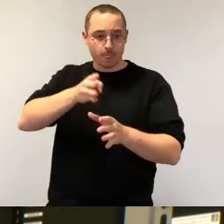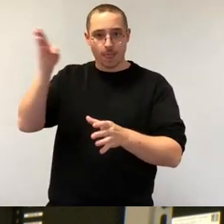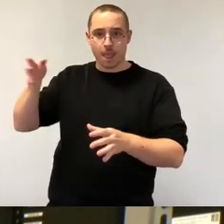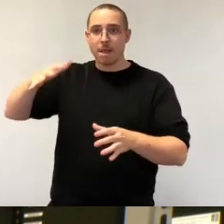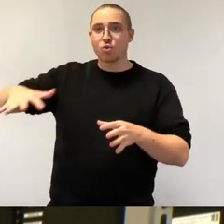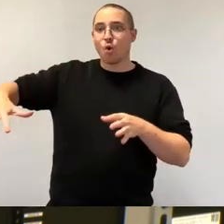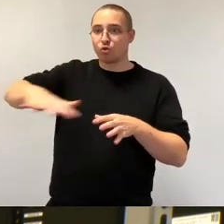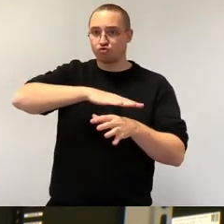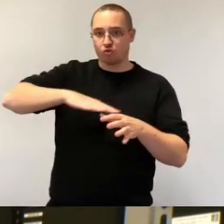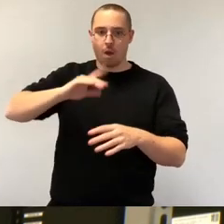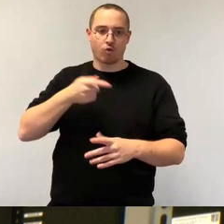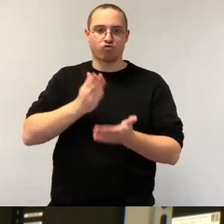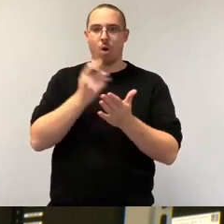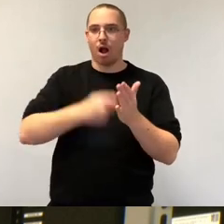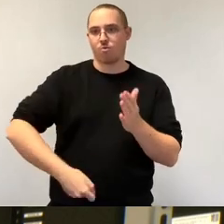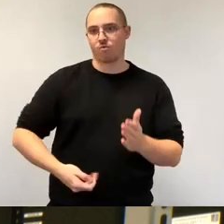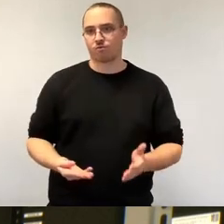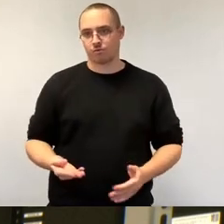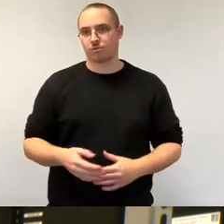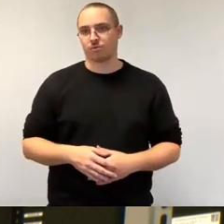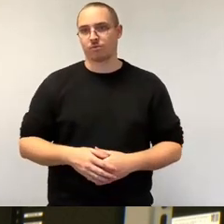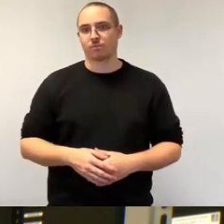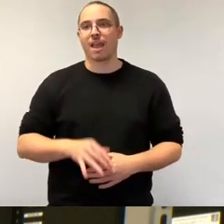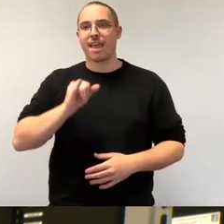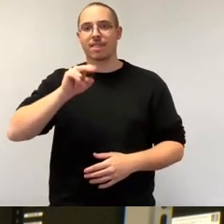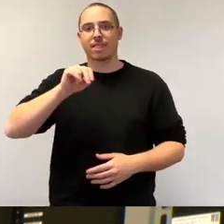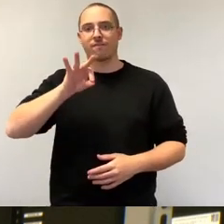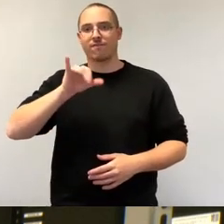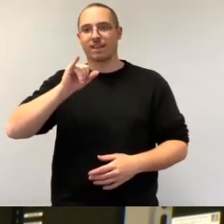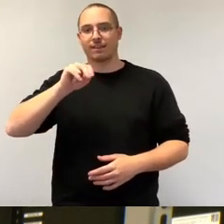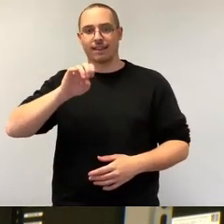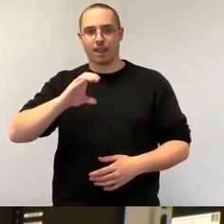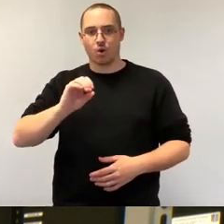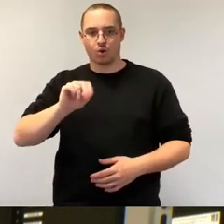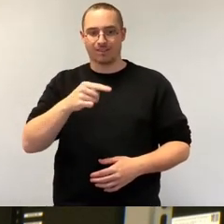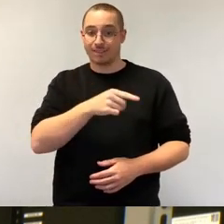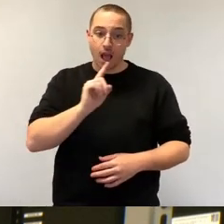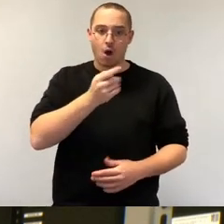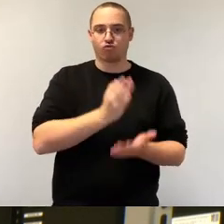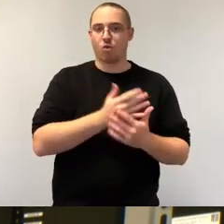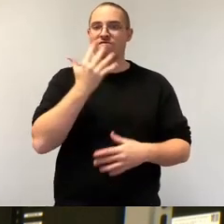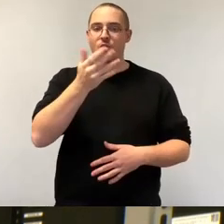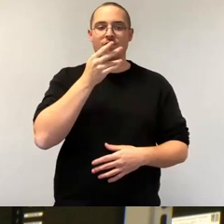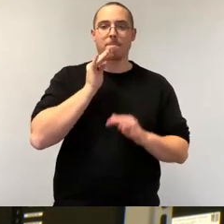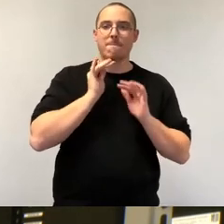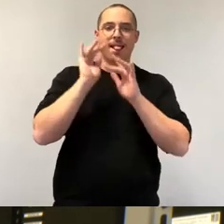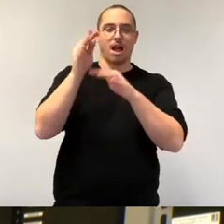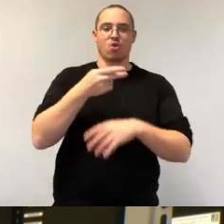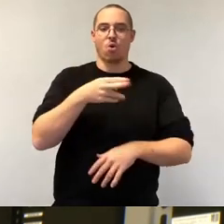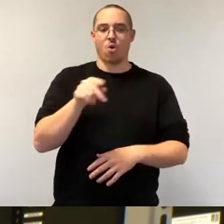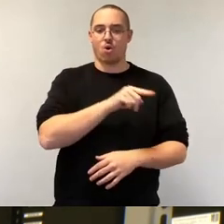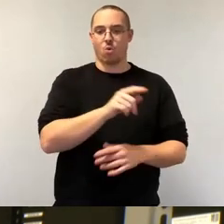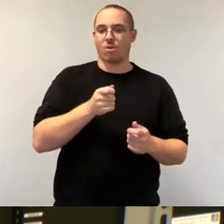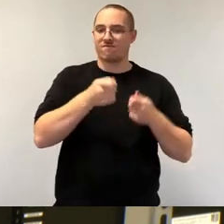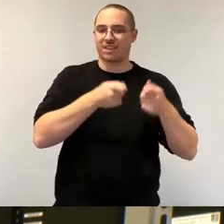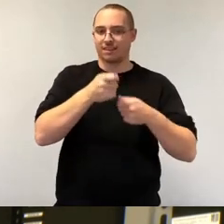Investitionen aktuell bei Infineon. Dort sprechen wir von 5 Milliarden Euro Investitionssumme, 1.000 neuen Jobs und auch